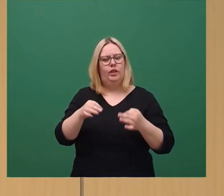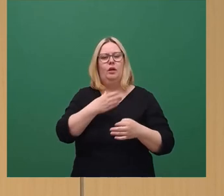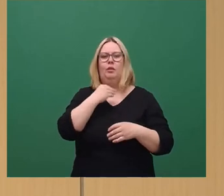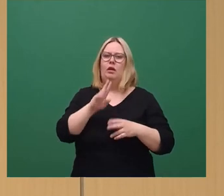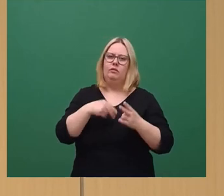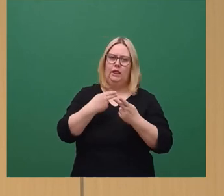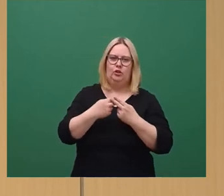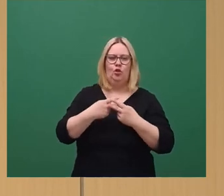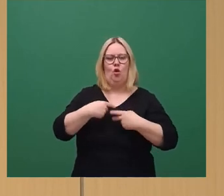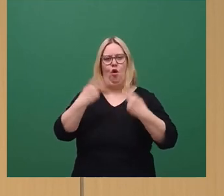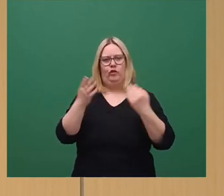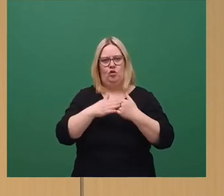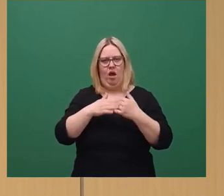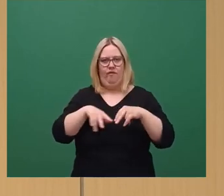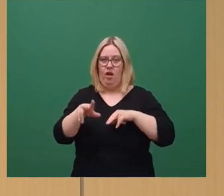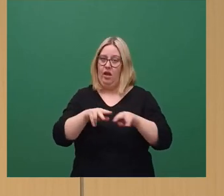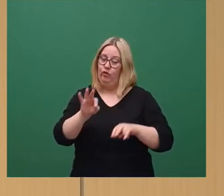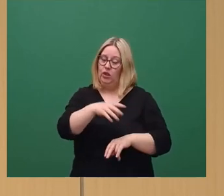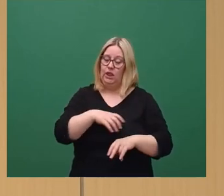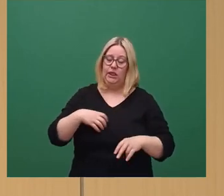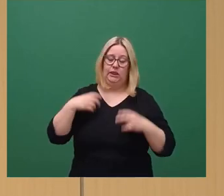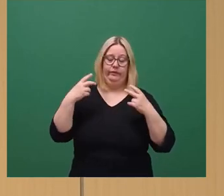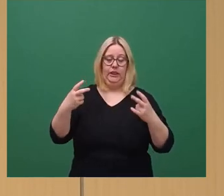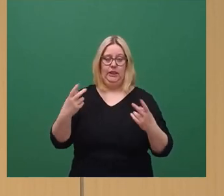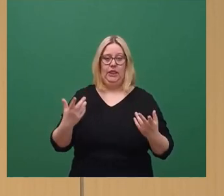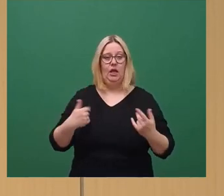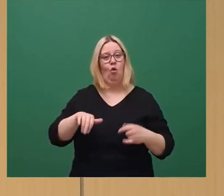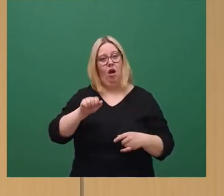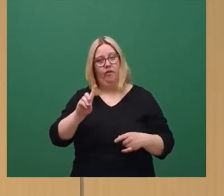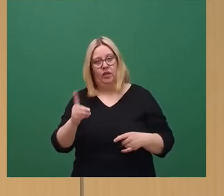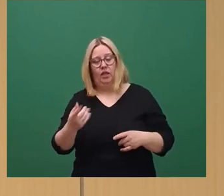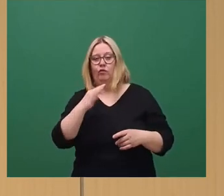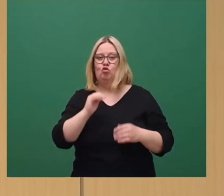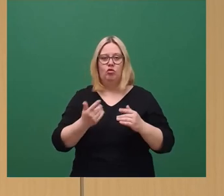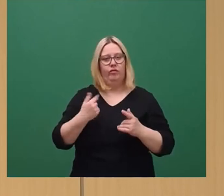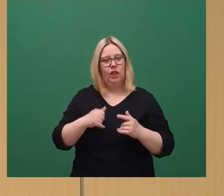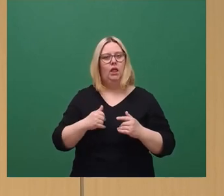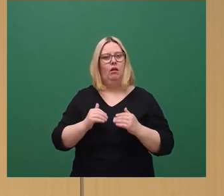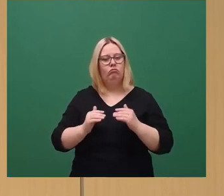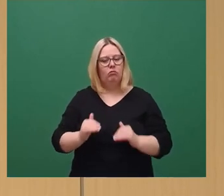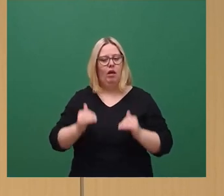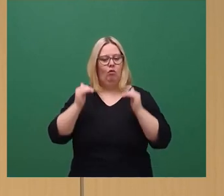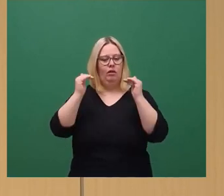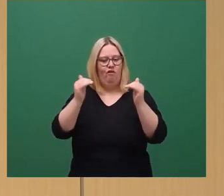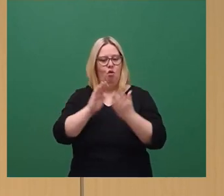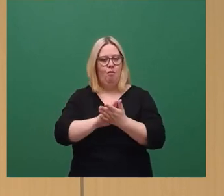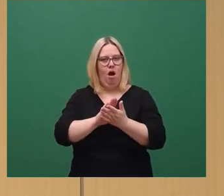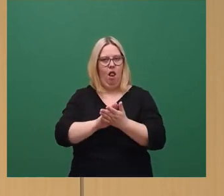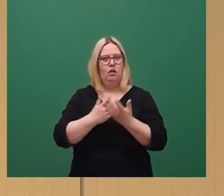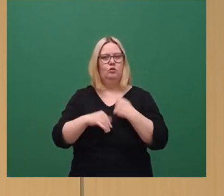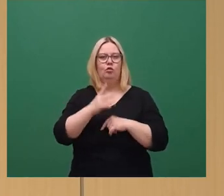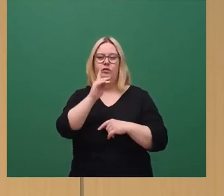Nahverkehr ist für Dresden unerlässlich. Auch die AfD-Fraktion will das hohe Niveau der Verkehrsbetriebe erhalten und dort, wo